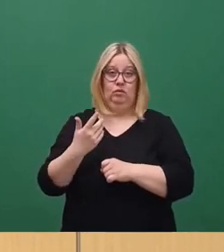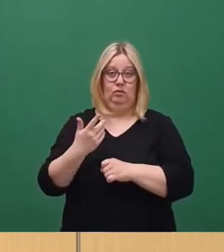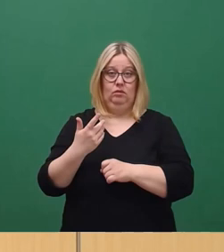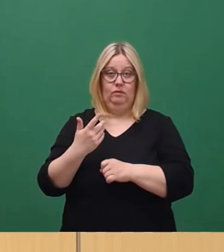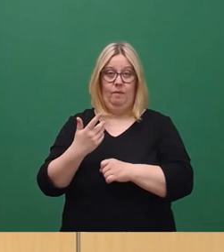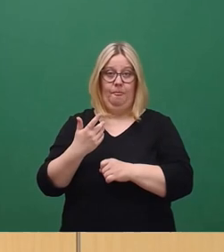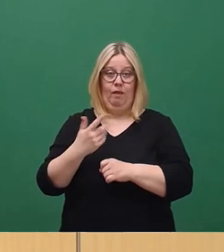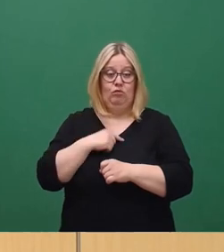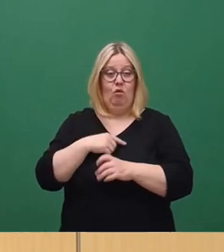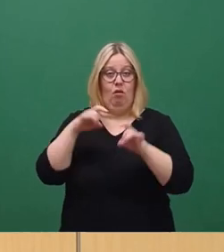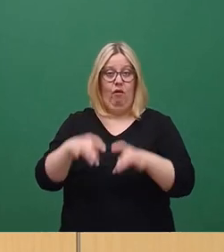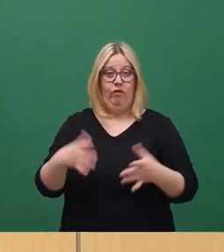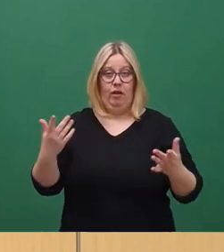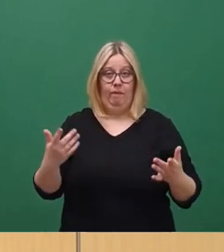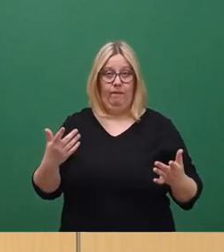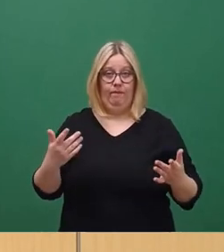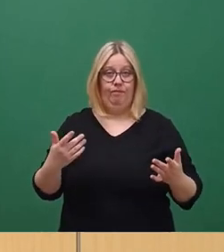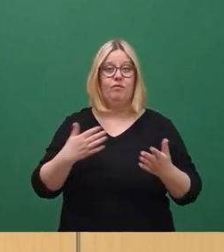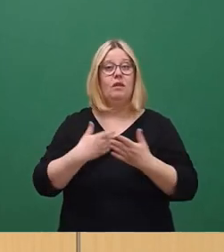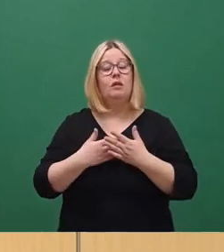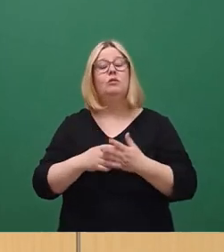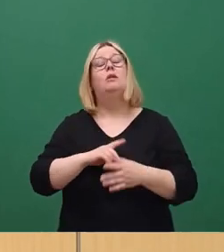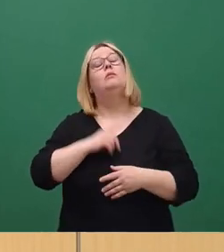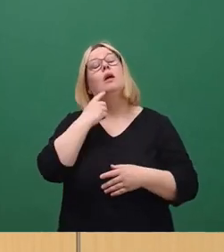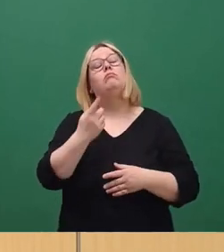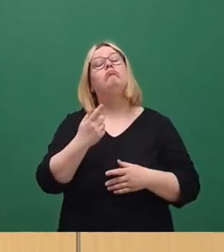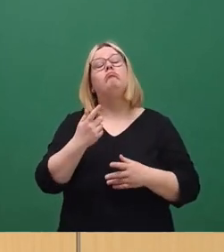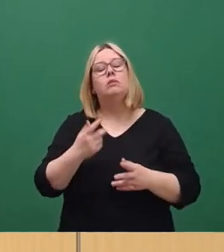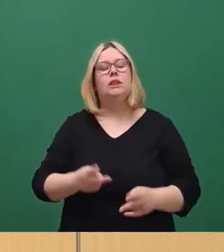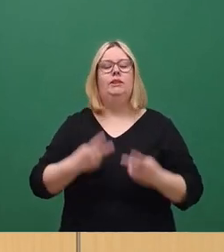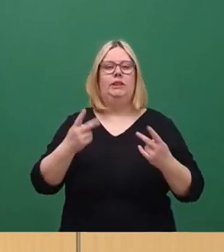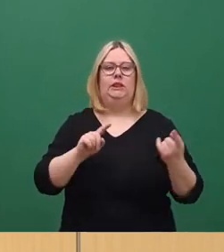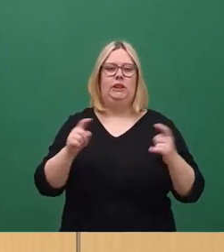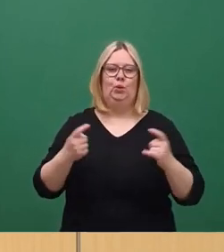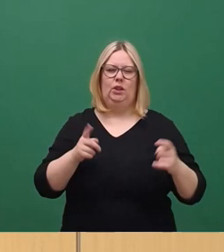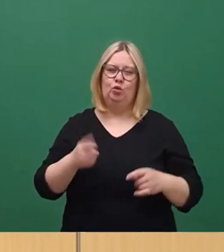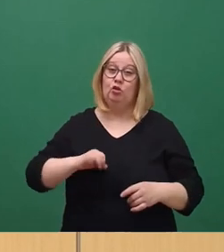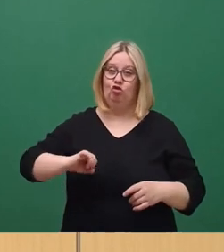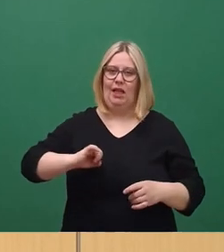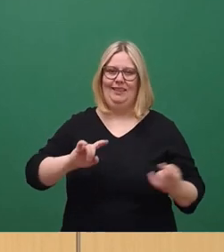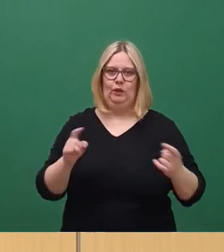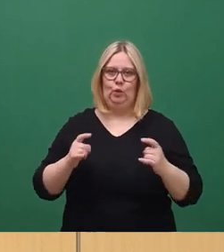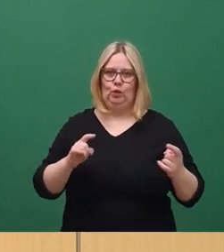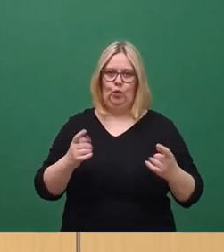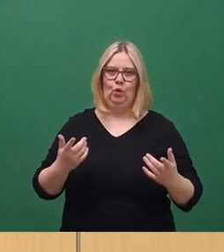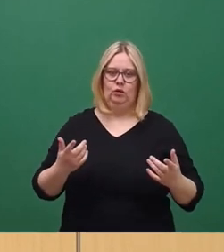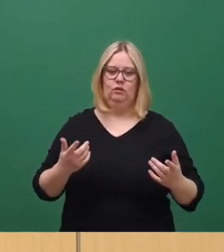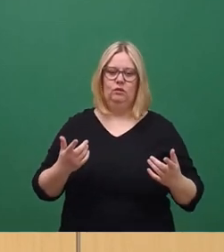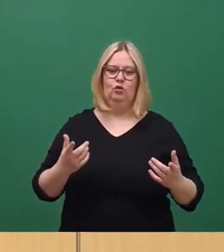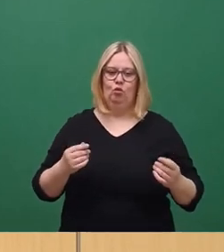Mut verlieren. Und das ist eigentlich das, wo ich denke, durchaus diskutieren, aber zügig, auch mit dem Landessern Verdenkerschutz.